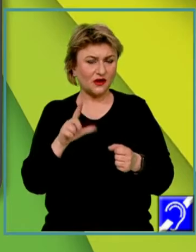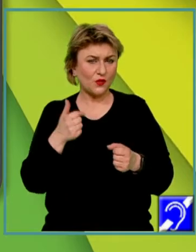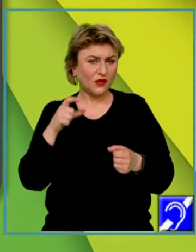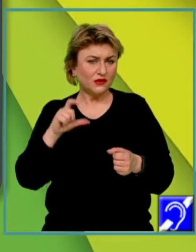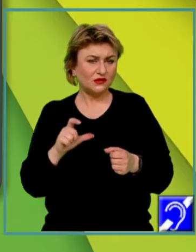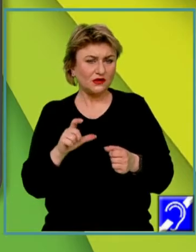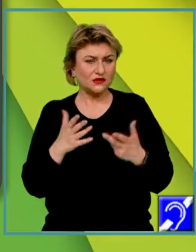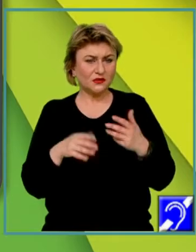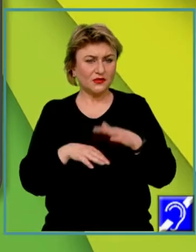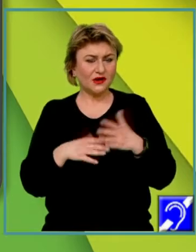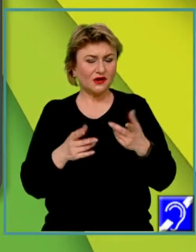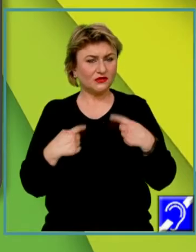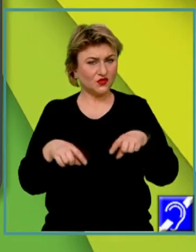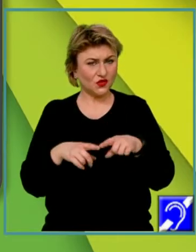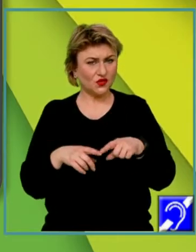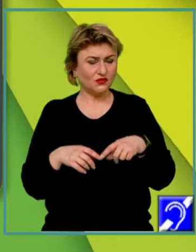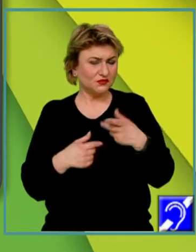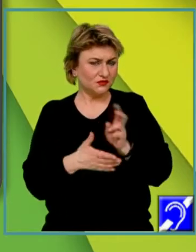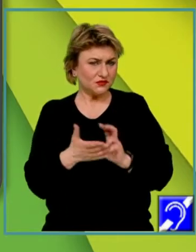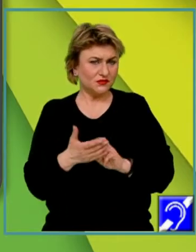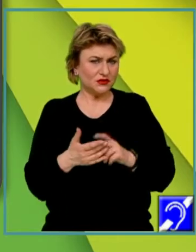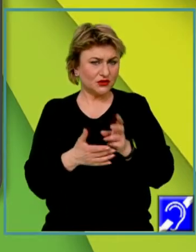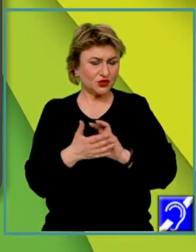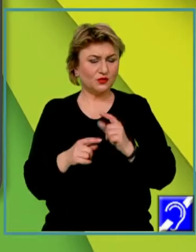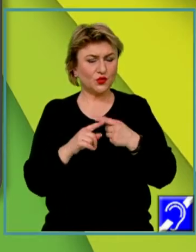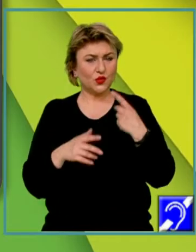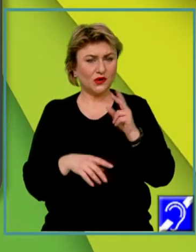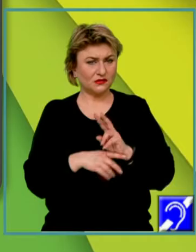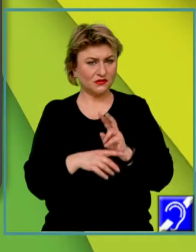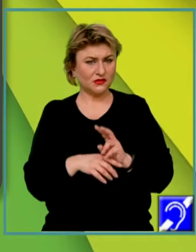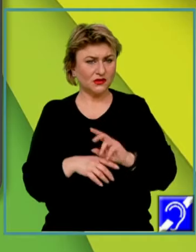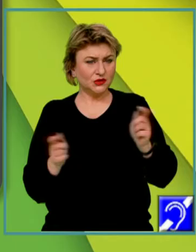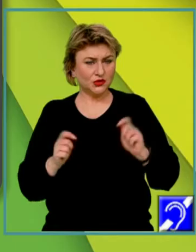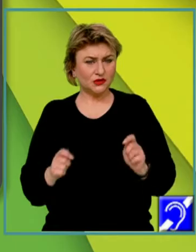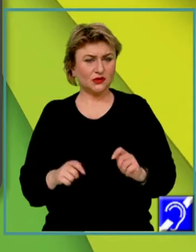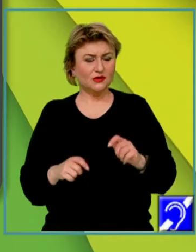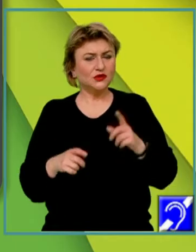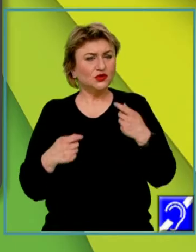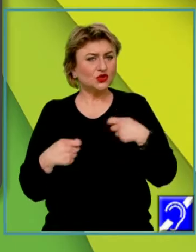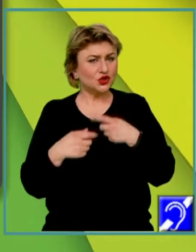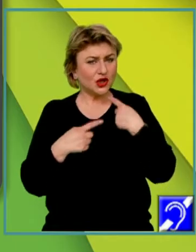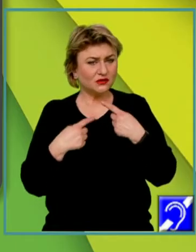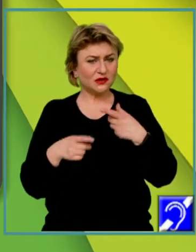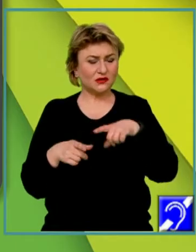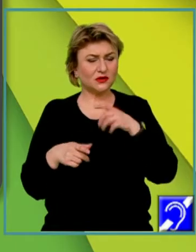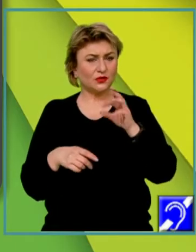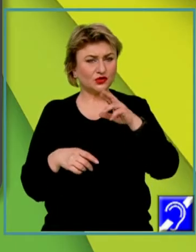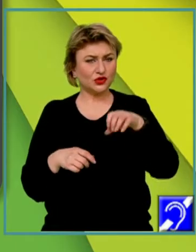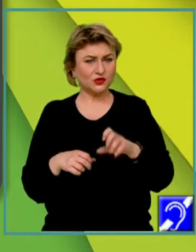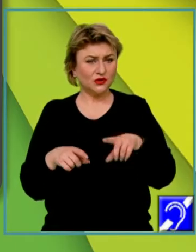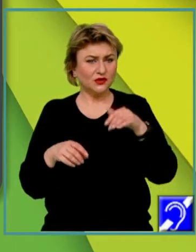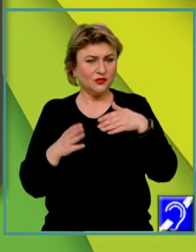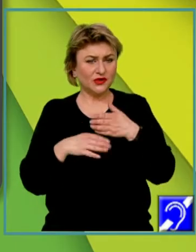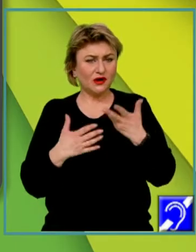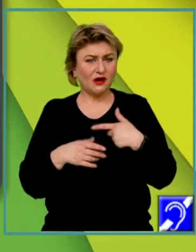pe care noi îl vom lectura. Să-l citim cu atenție. Socializarea este procesul prin care individul își